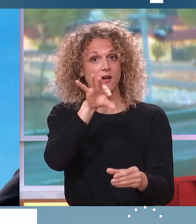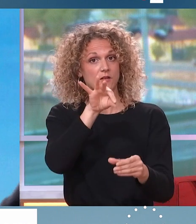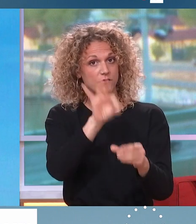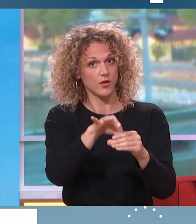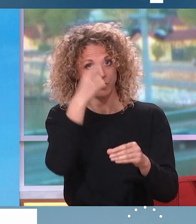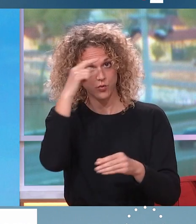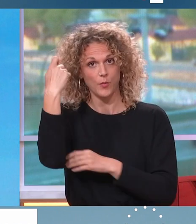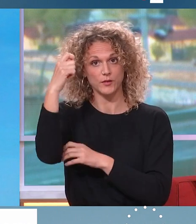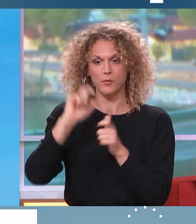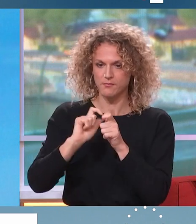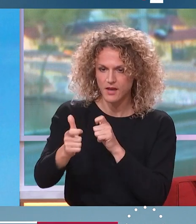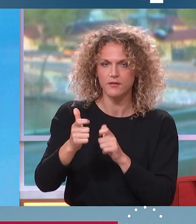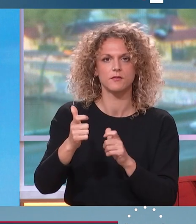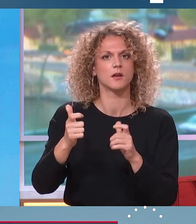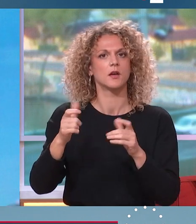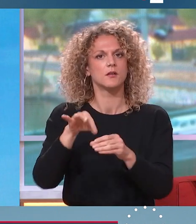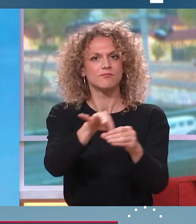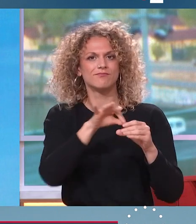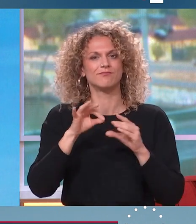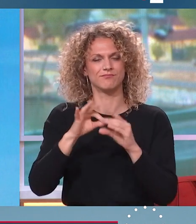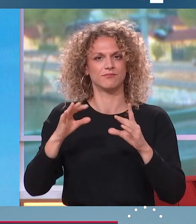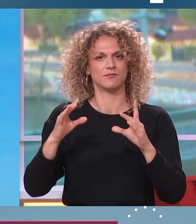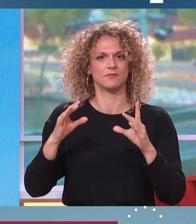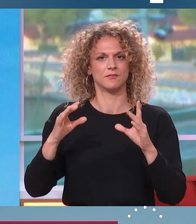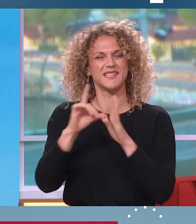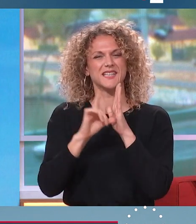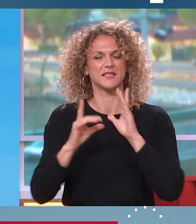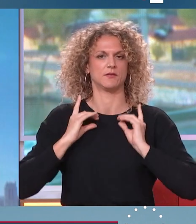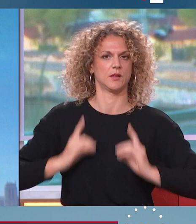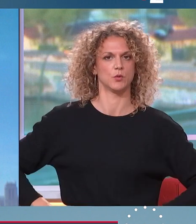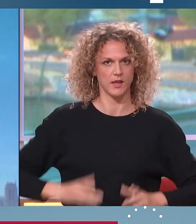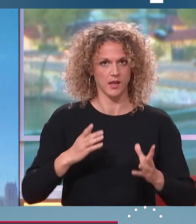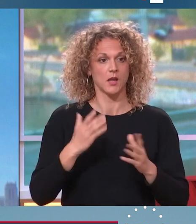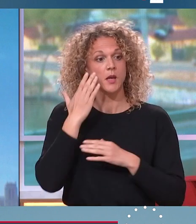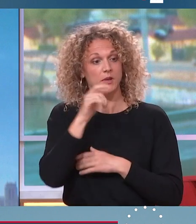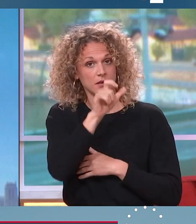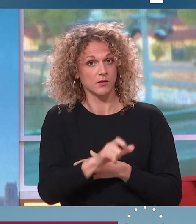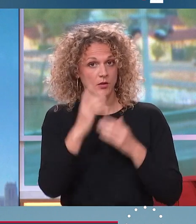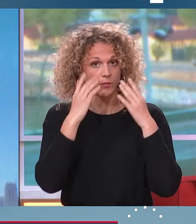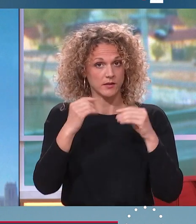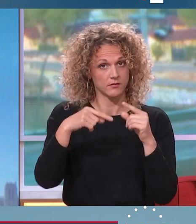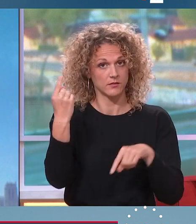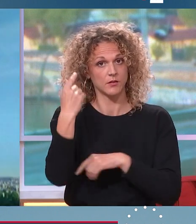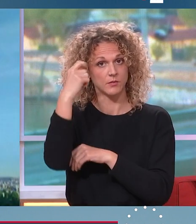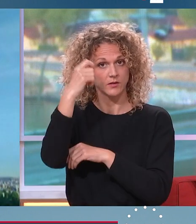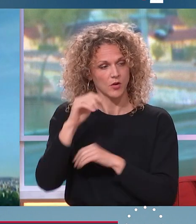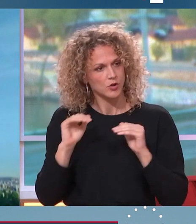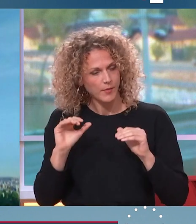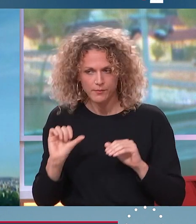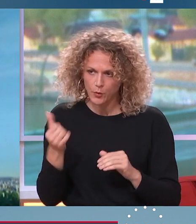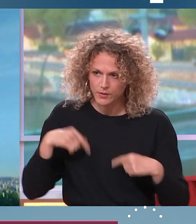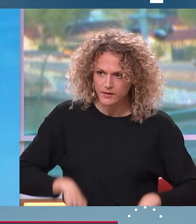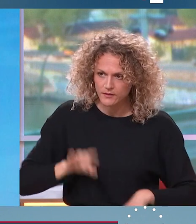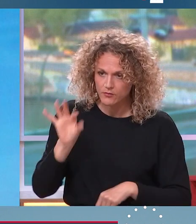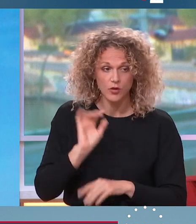législatives où on désignera le gouvernement. Mais avant les législatives, Mme Le Pen, élue présidente, nommerait quand même un Premier ministre. Non, il faudrait attendre les